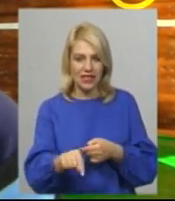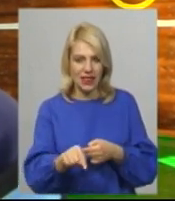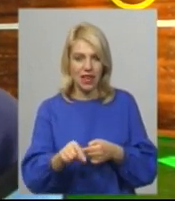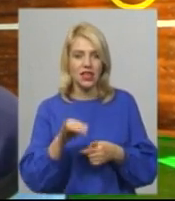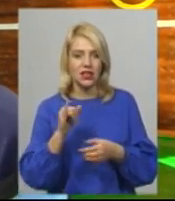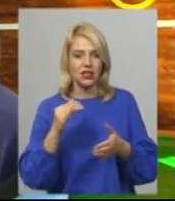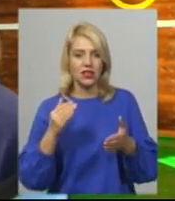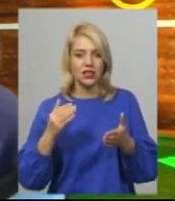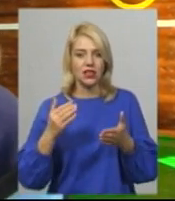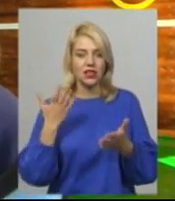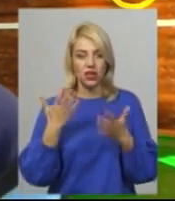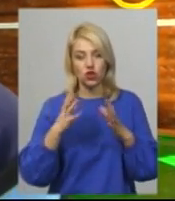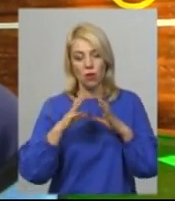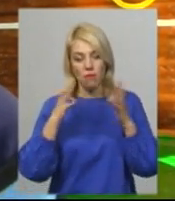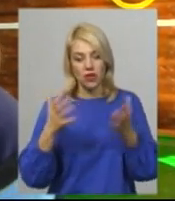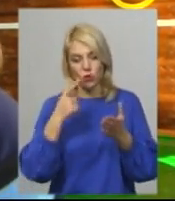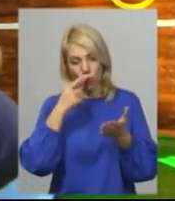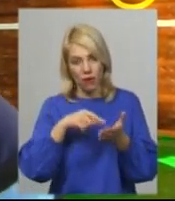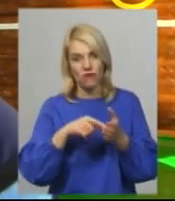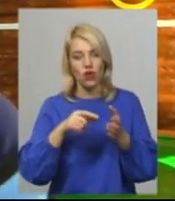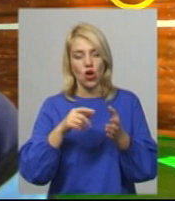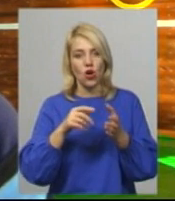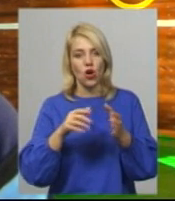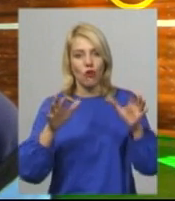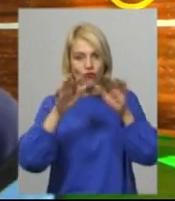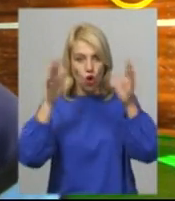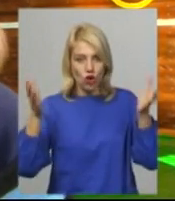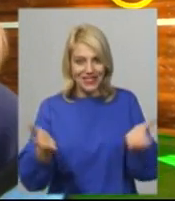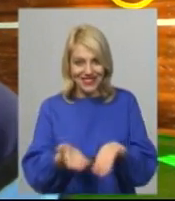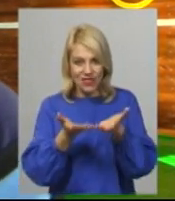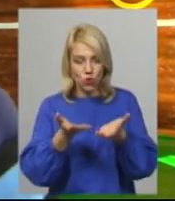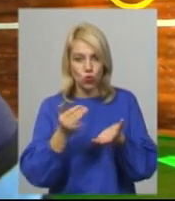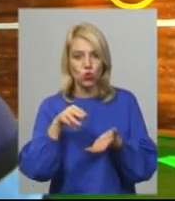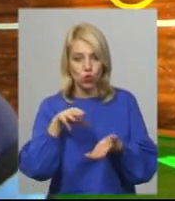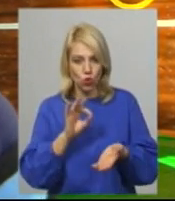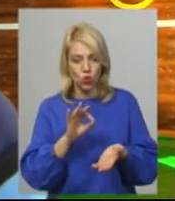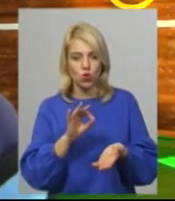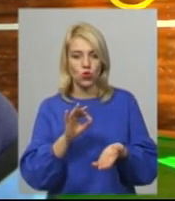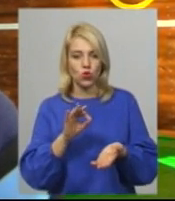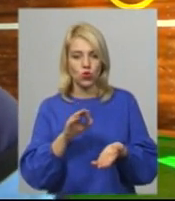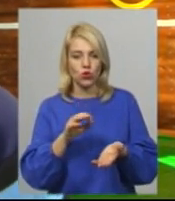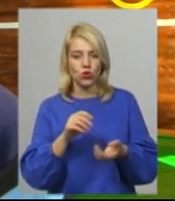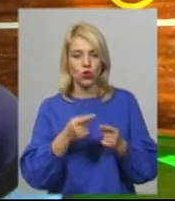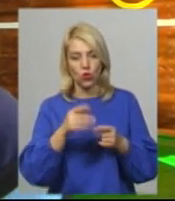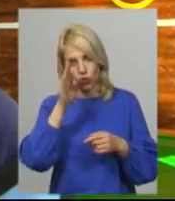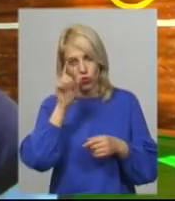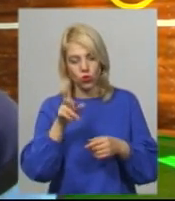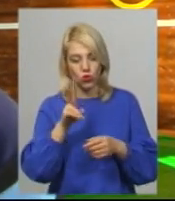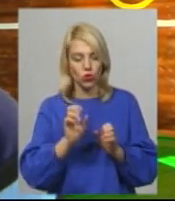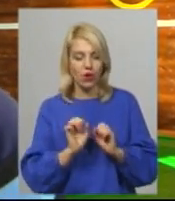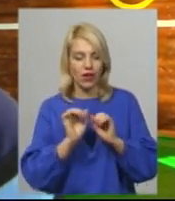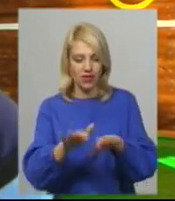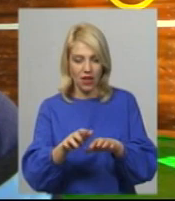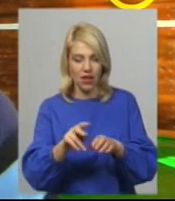якщо м'яч попав в корзину, то бере той, що кидає, він стає назад,